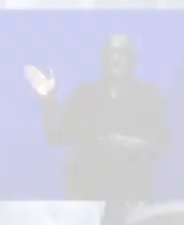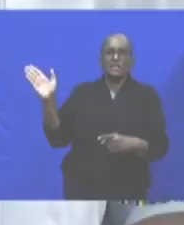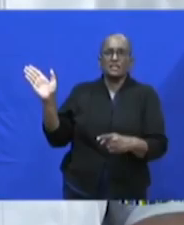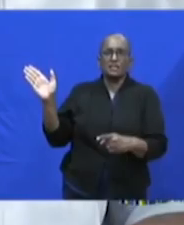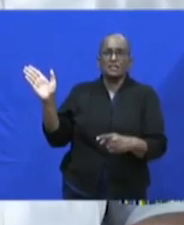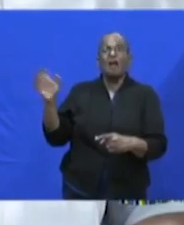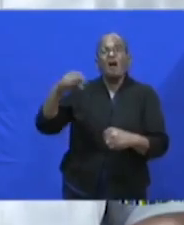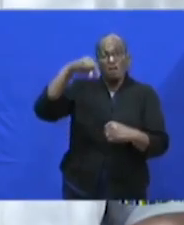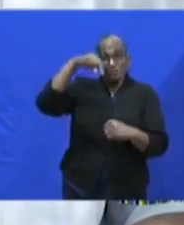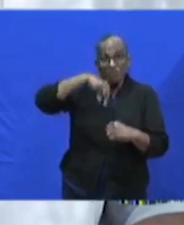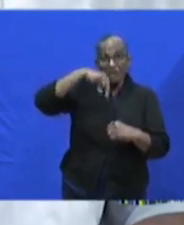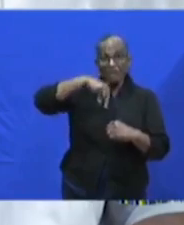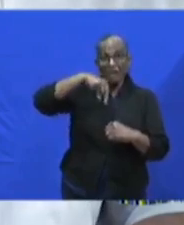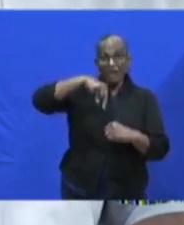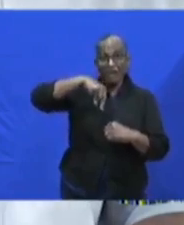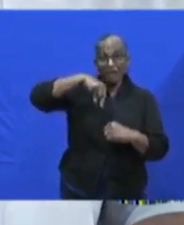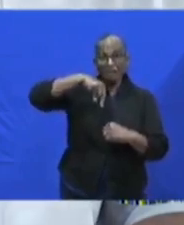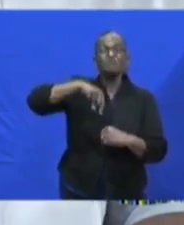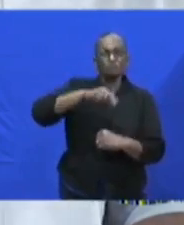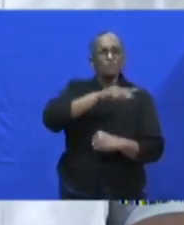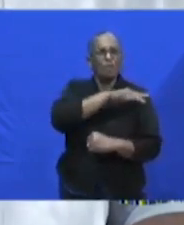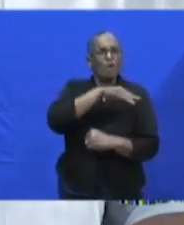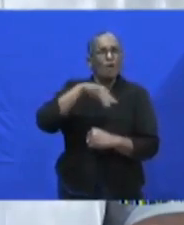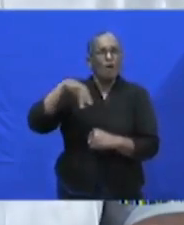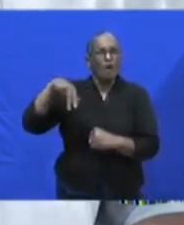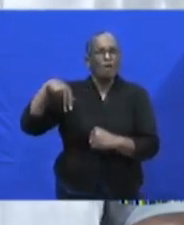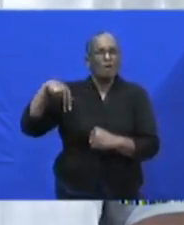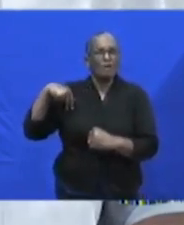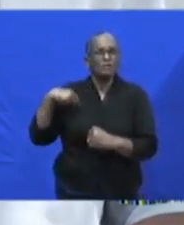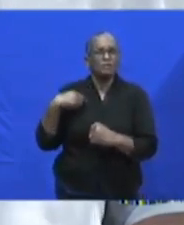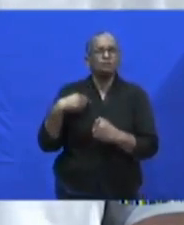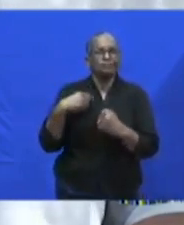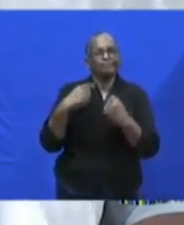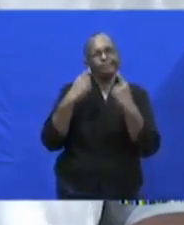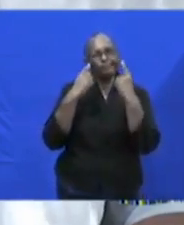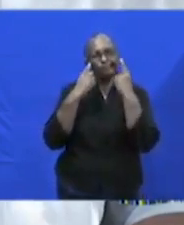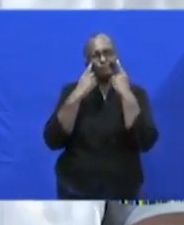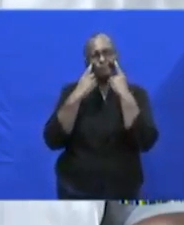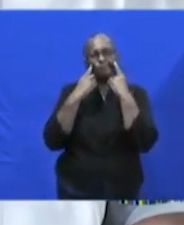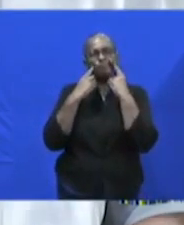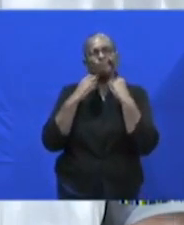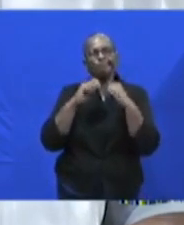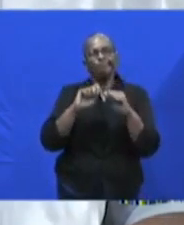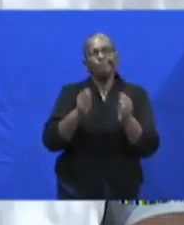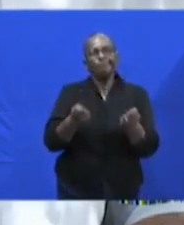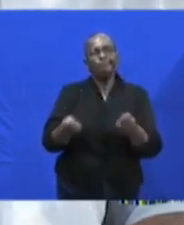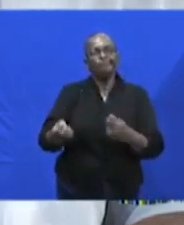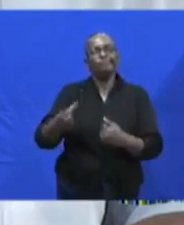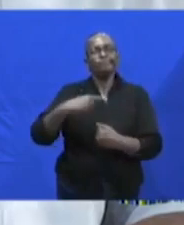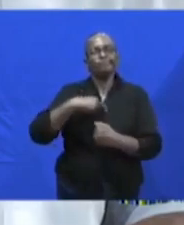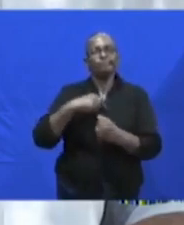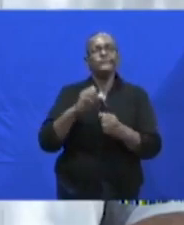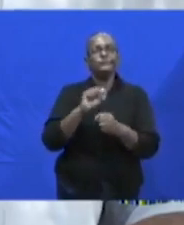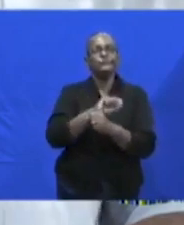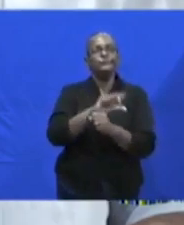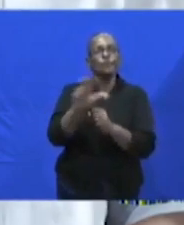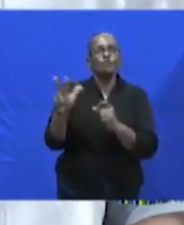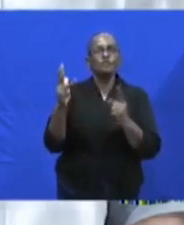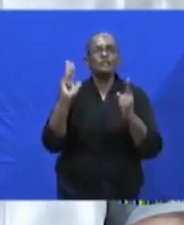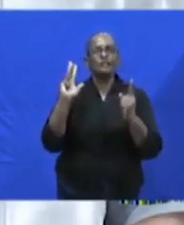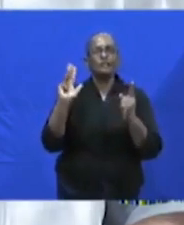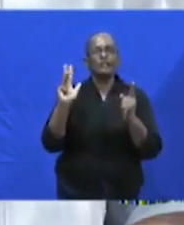Vandaag heeft ons het droevig nieuws bereikt dat COVID-19